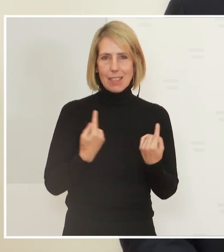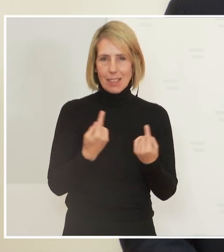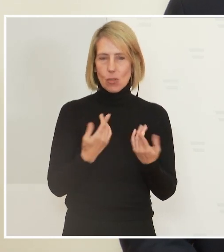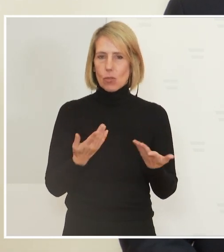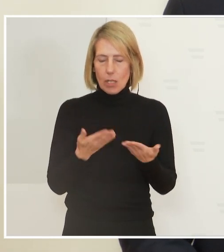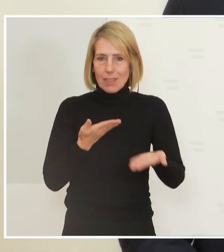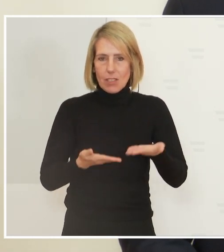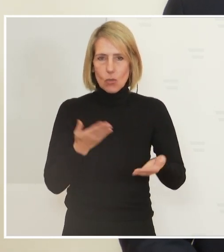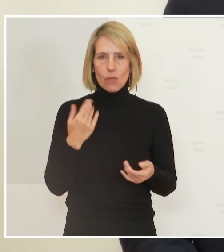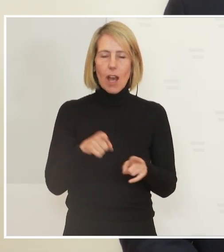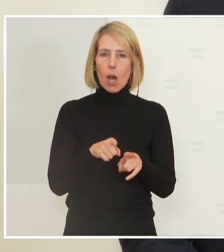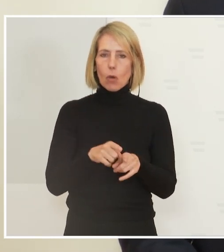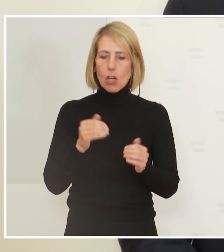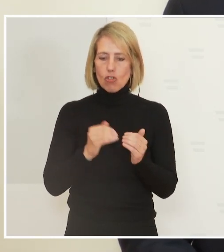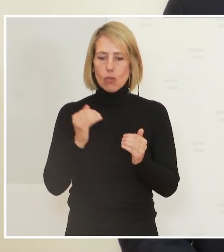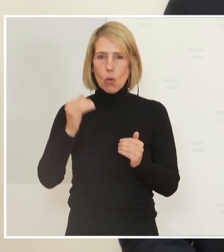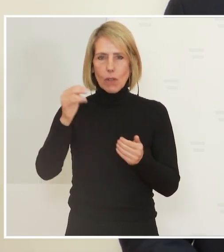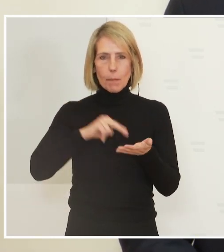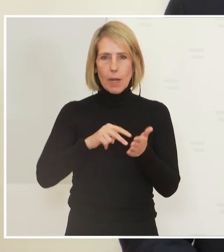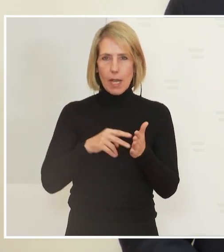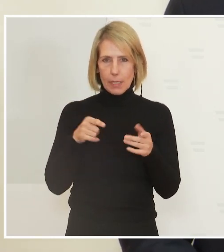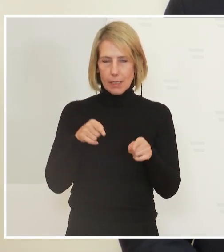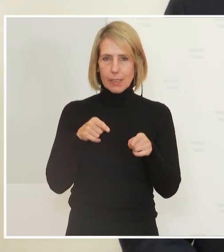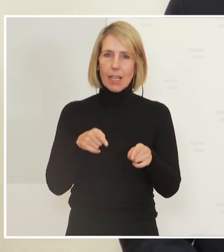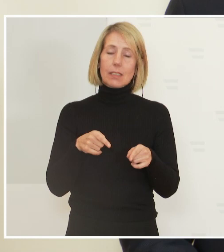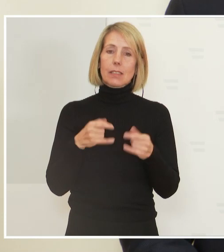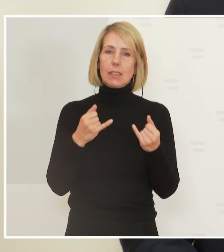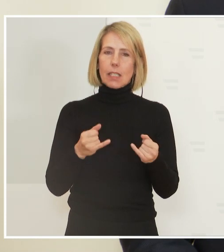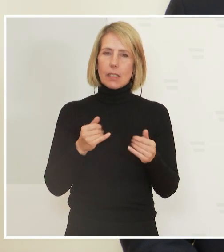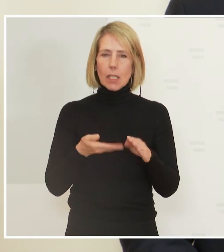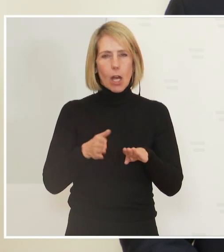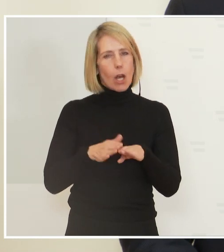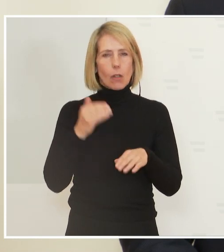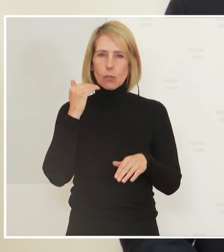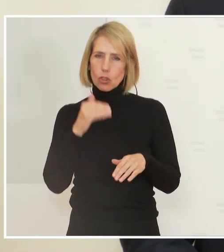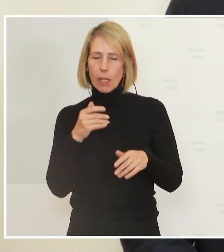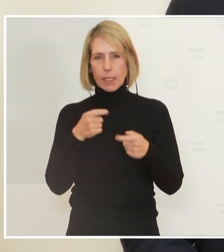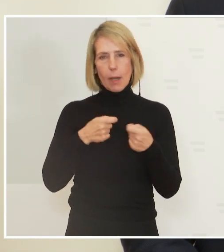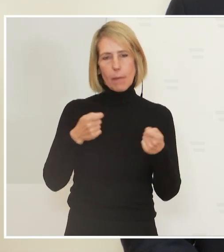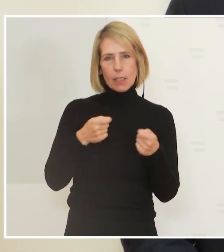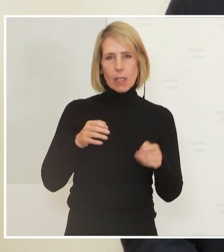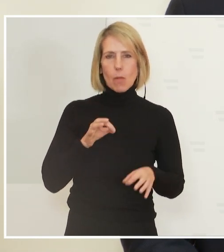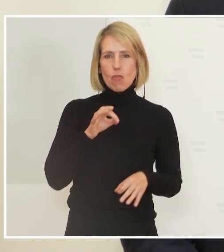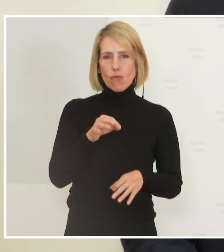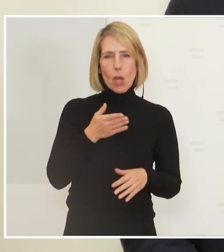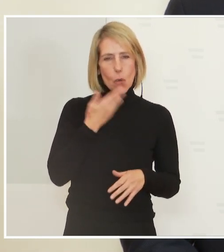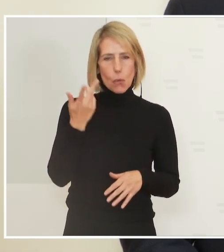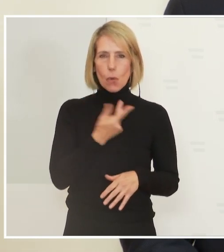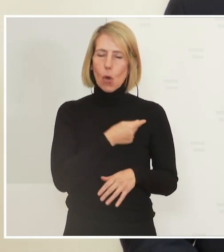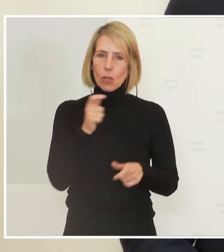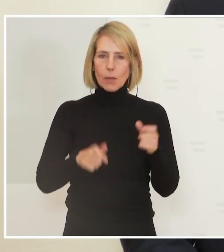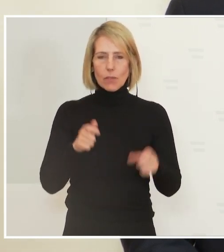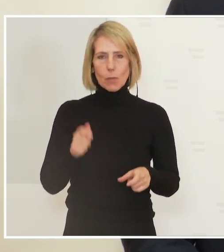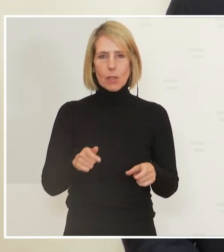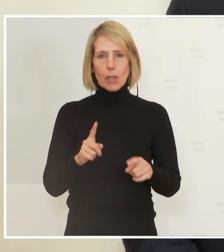beschlossen haben, ein Stufenplan ist de facto sozusagen, dass die Zügelstrafe gezogen werden für die Ungeimpften. Unser Wunsch ist, Menschen dazu zu